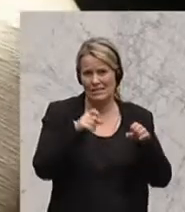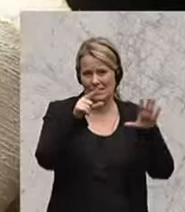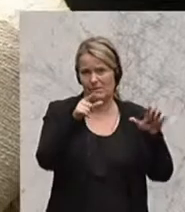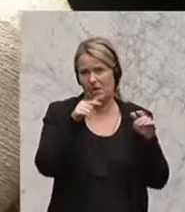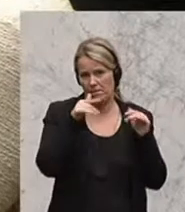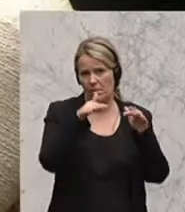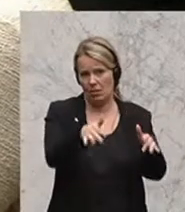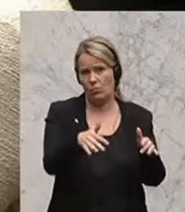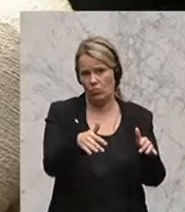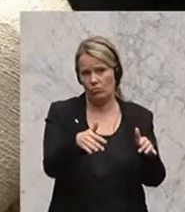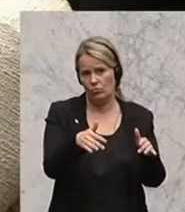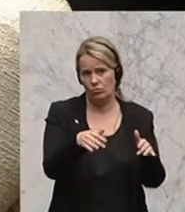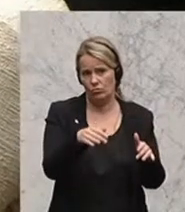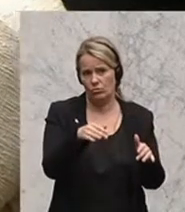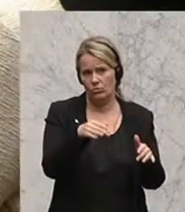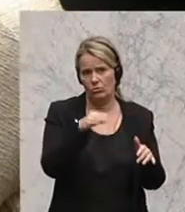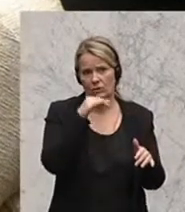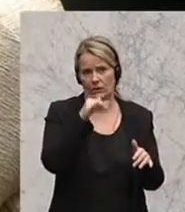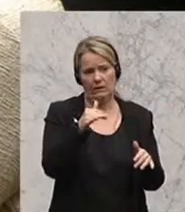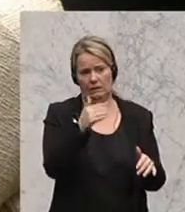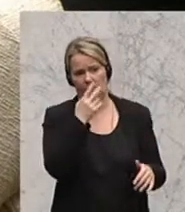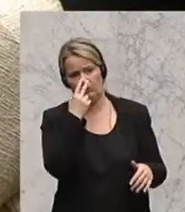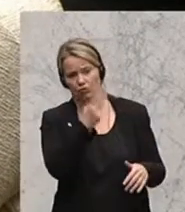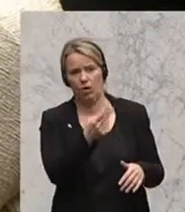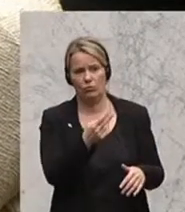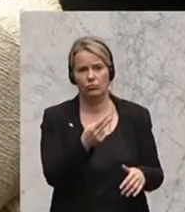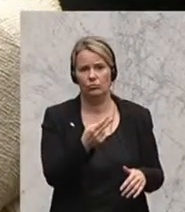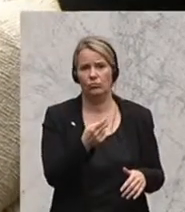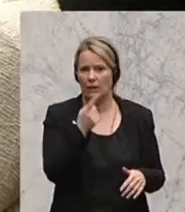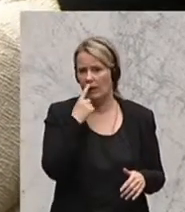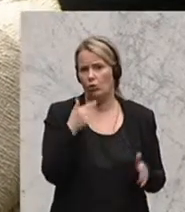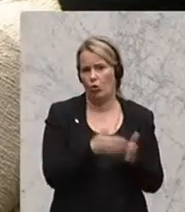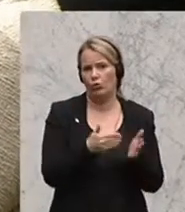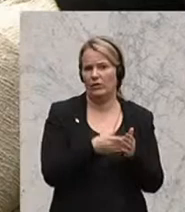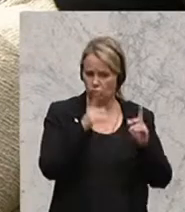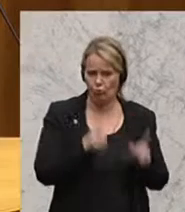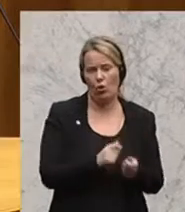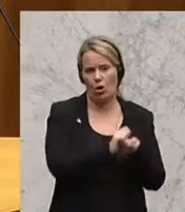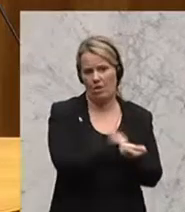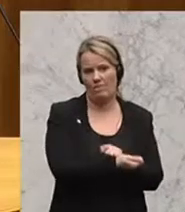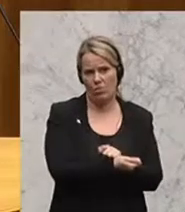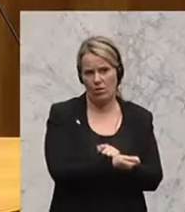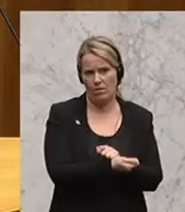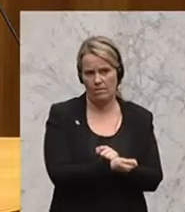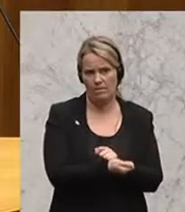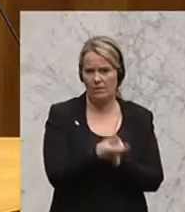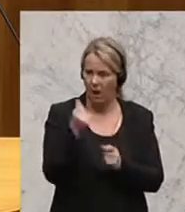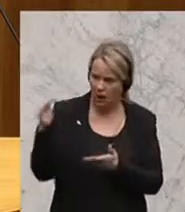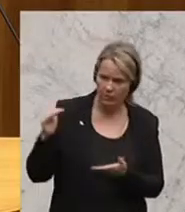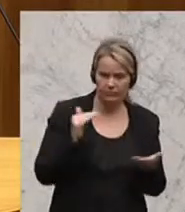Millionen nicht anschauen, dass man endlich einmal mit notwendigen Reformen hier Kapital freispielt.